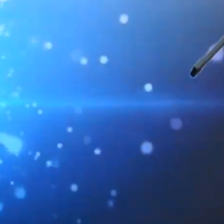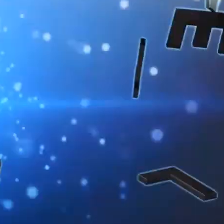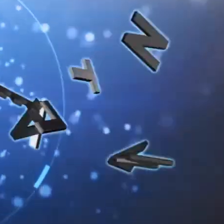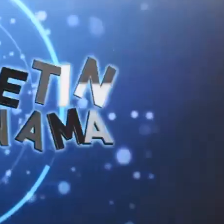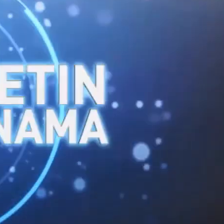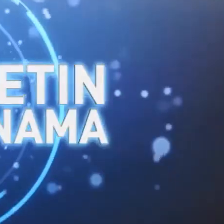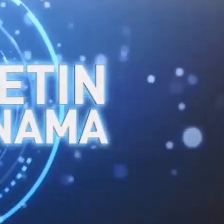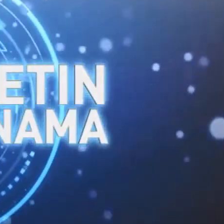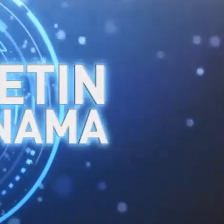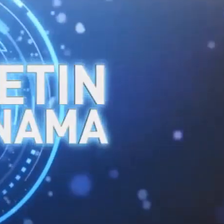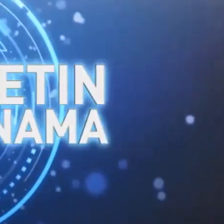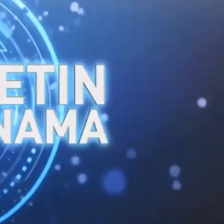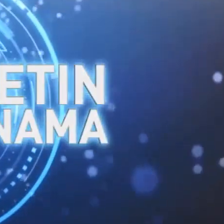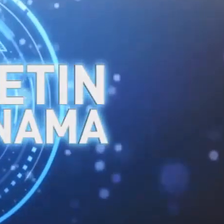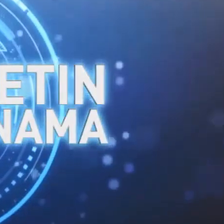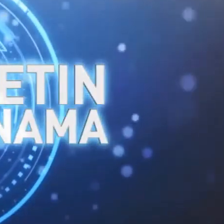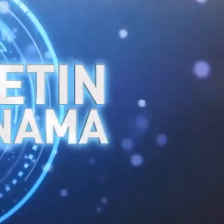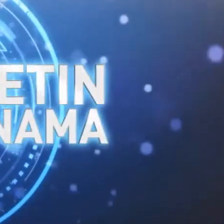Terima kasih.